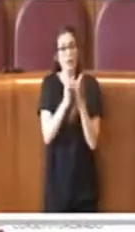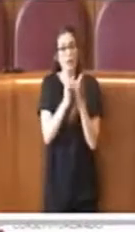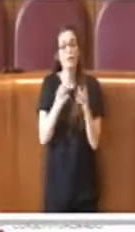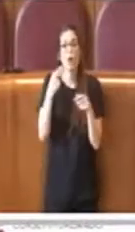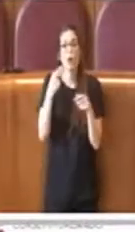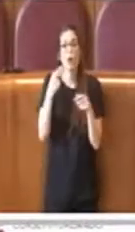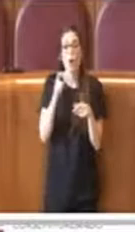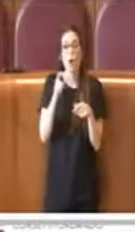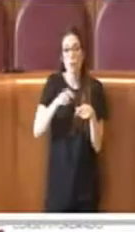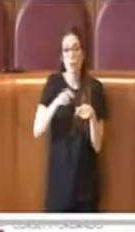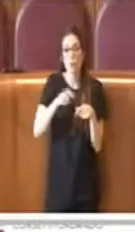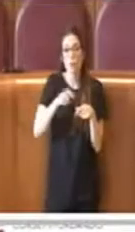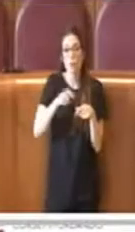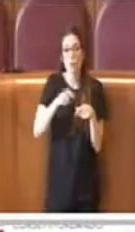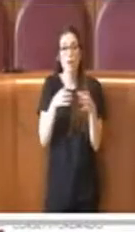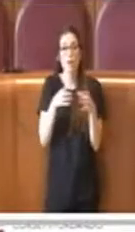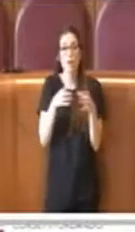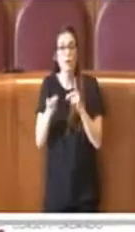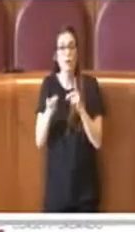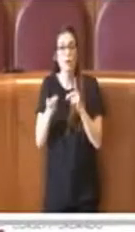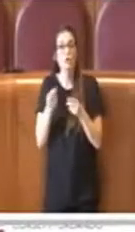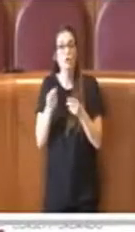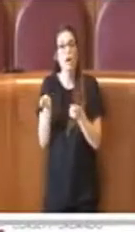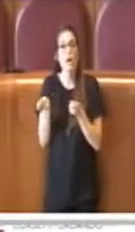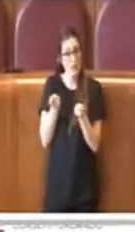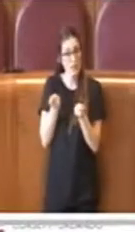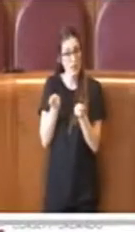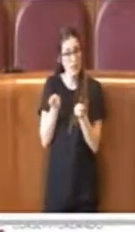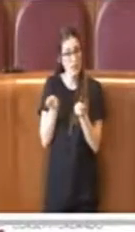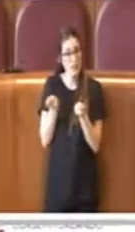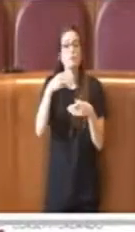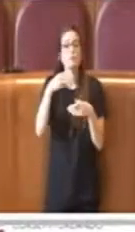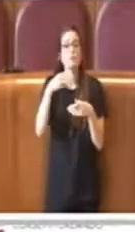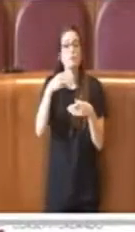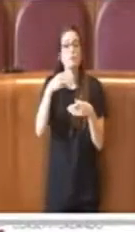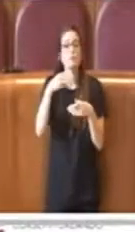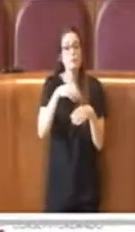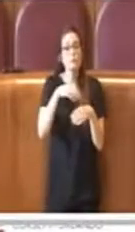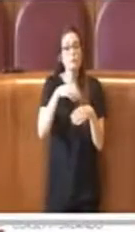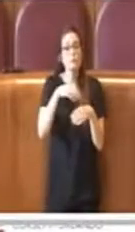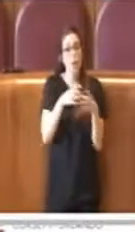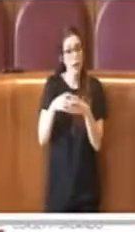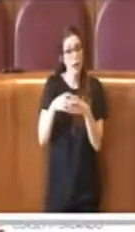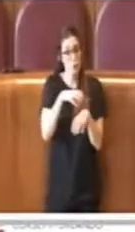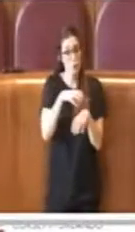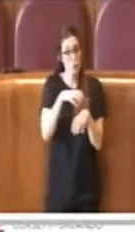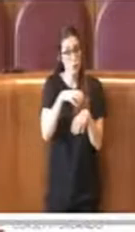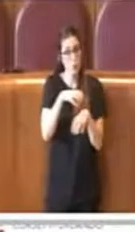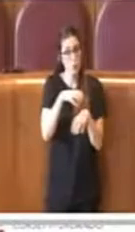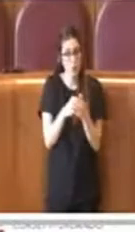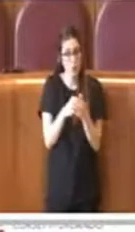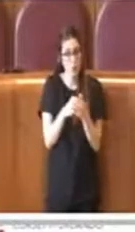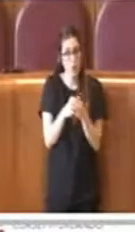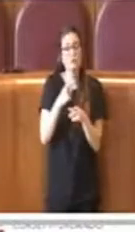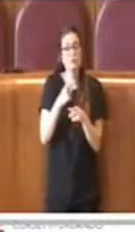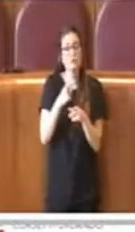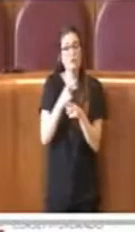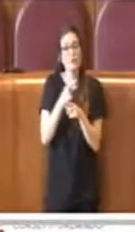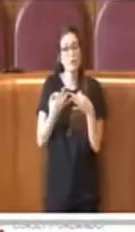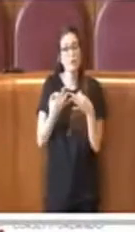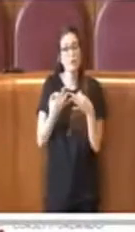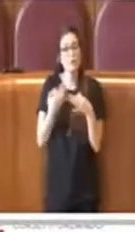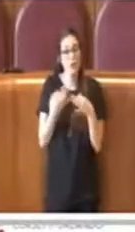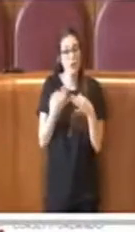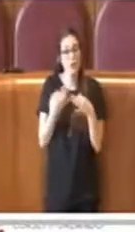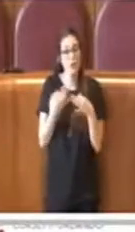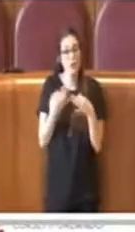obblighi degli organi politici e amministrativi nei confronti degli organi della consulta, al fine di coinvolgerla nei processi deliberativi e